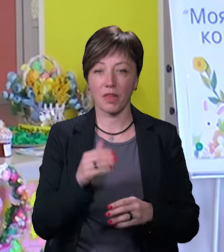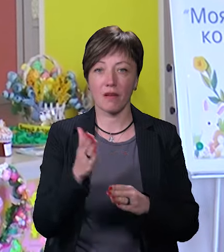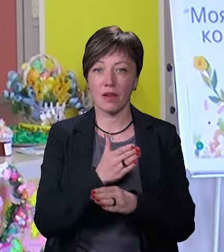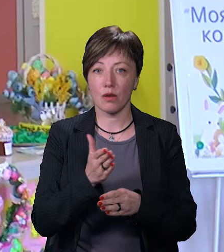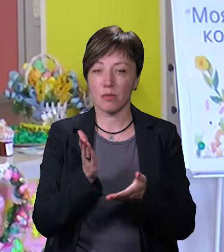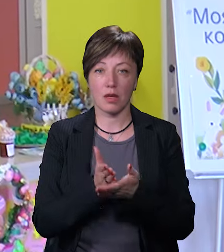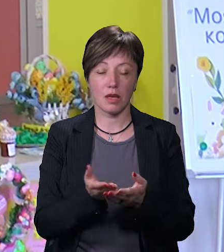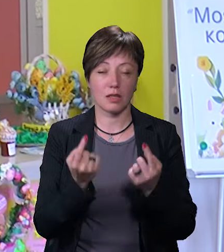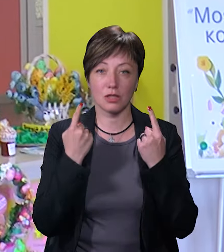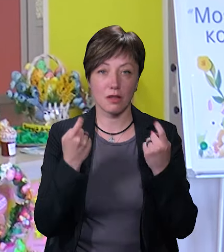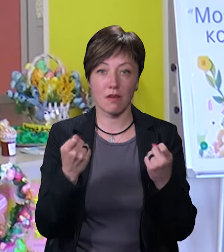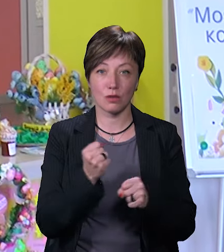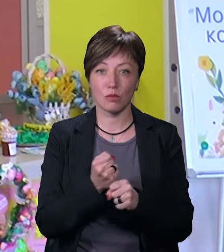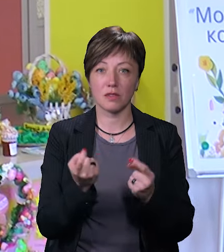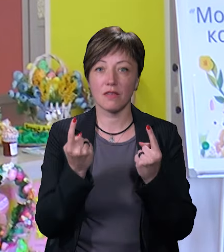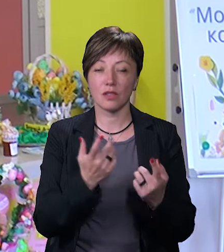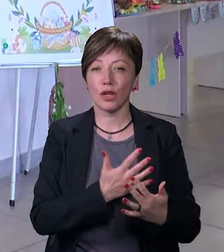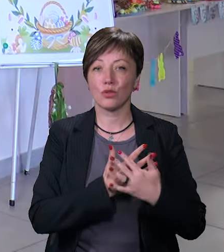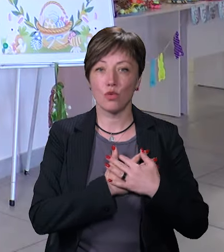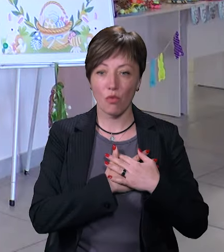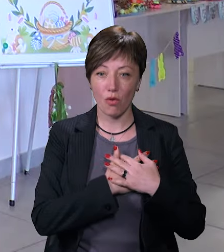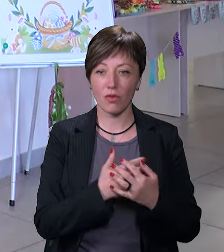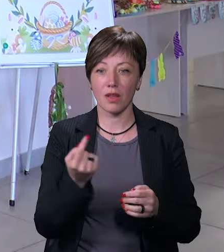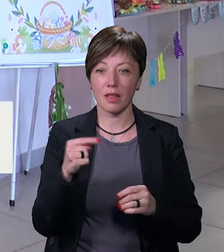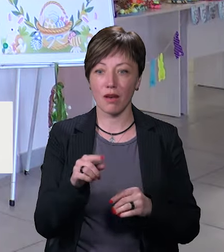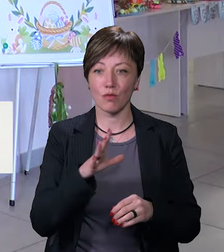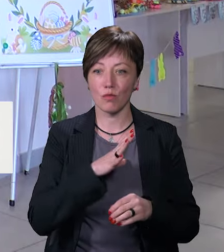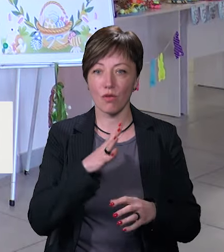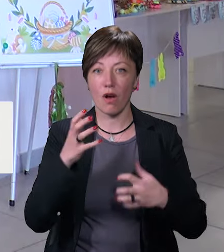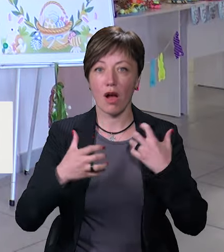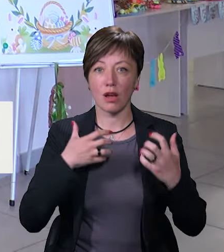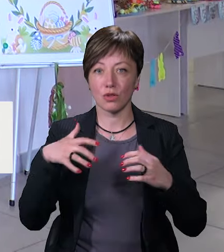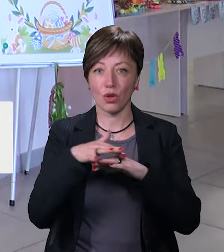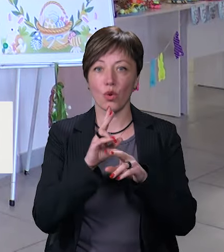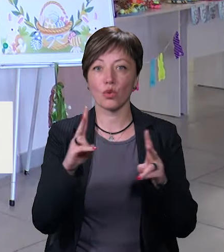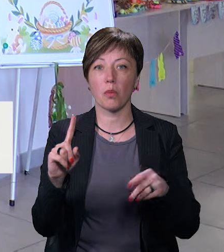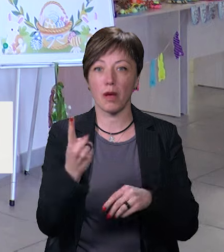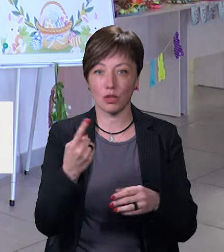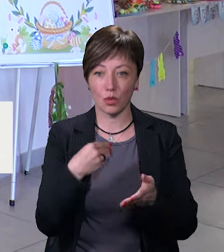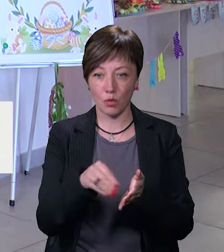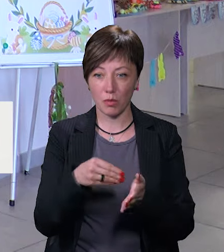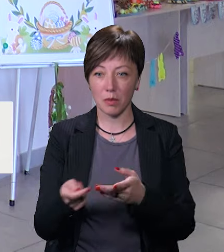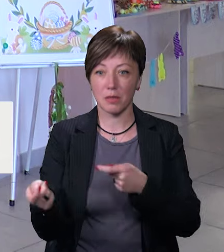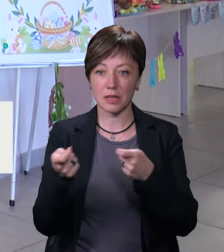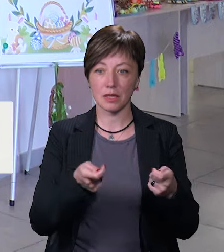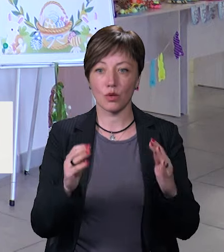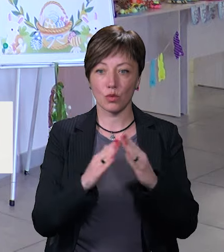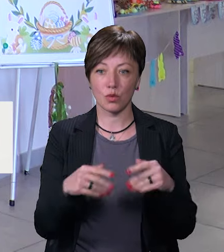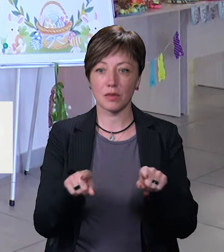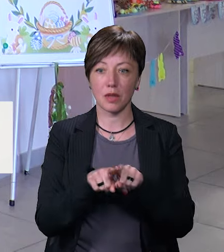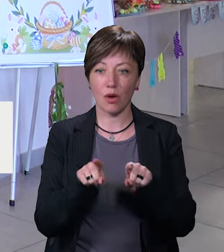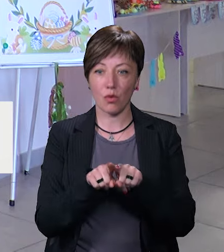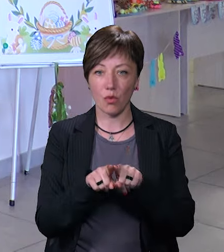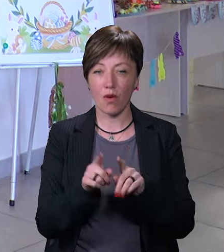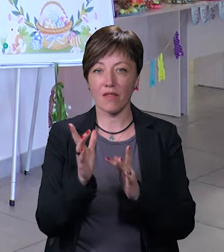справді шедевральні і зроблені з величезною любов'ю. Навіть був ажіотаж, хто перший купить і принесе додому таку великодню